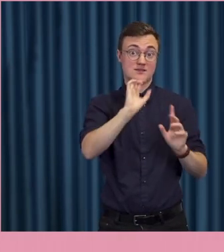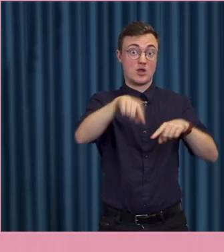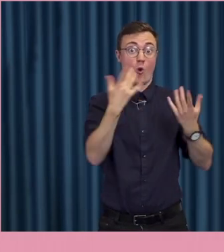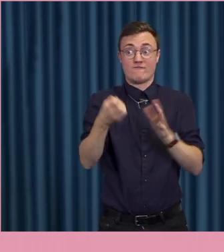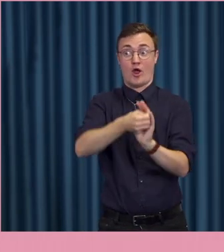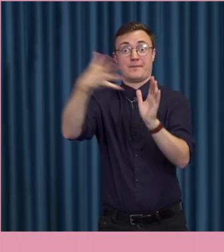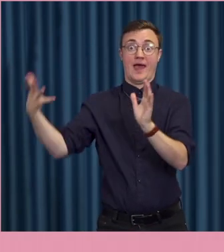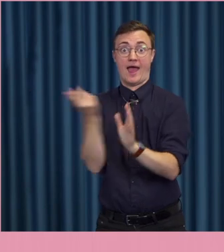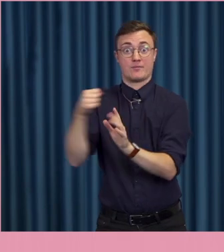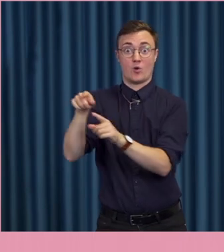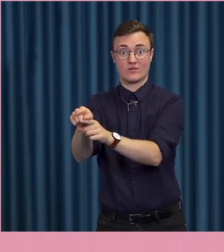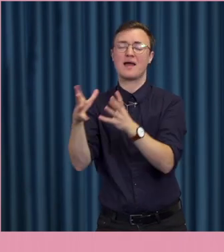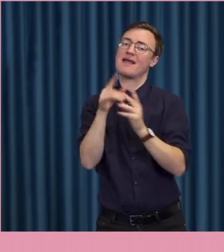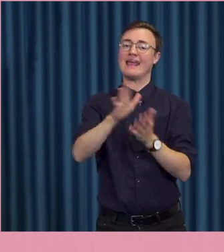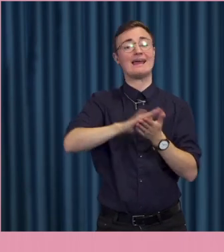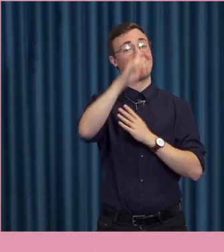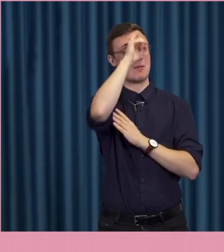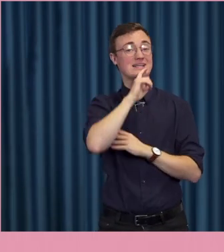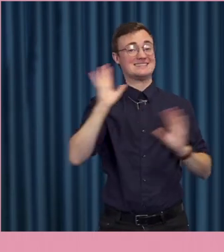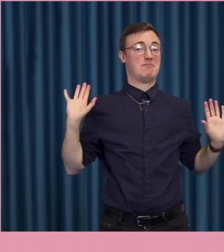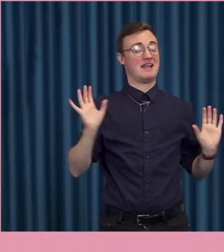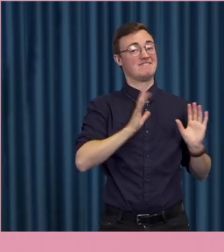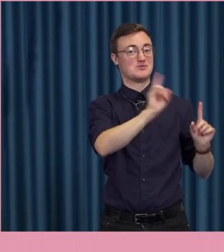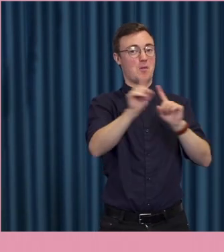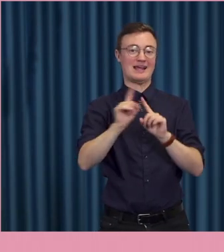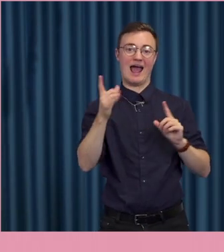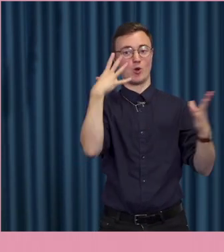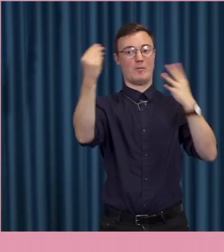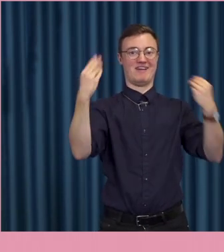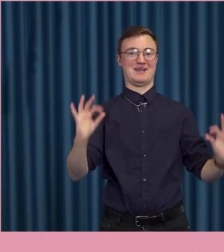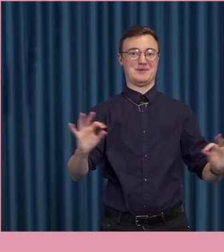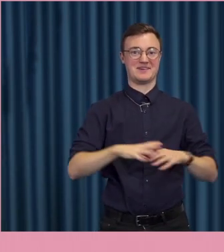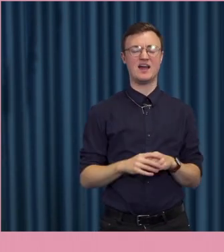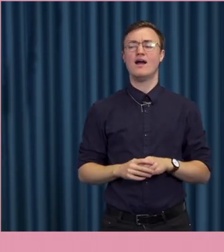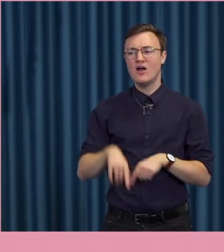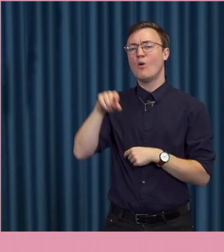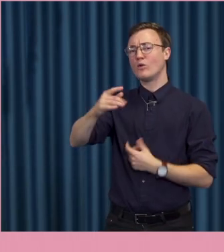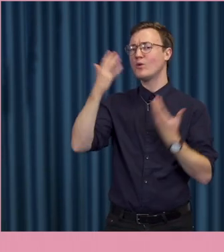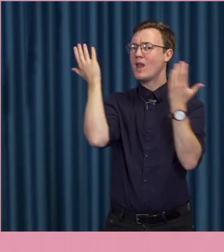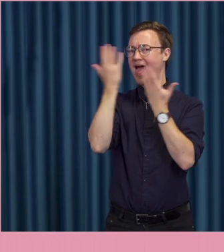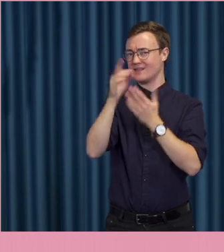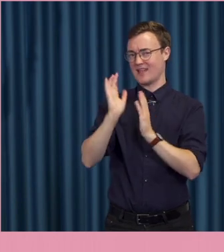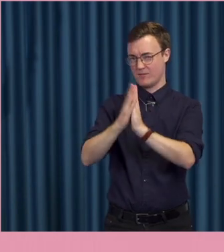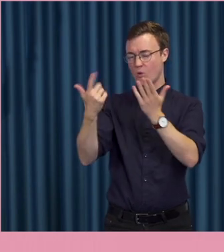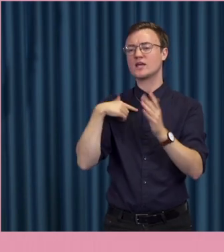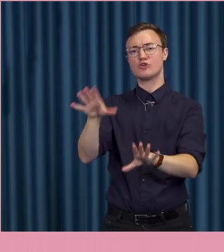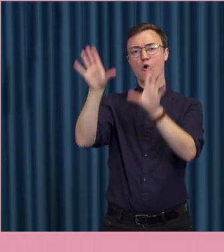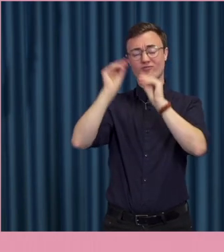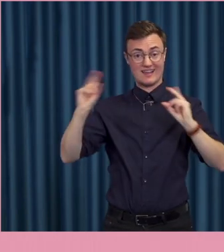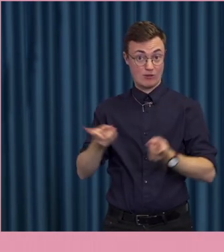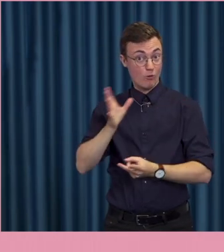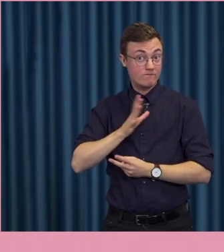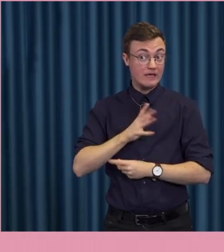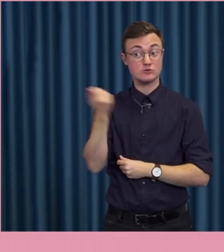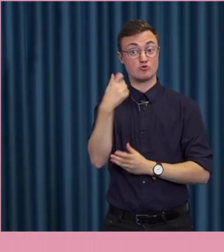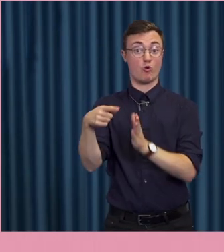en principiell fråga som man kan olika... Det en uppfattningsfråga. Och det du läste där, jag uppfattar det, att det finns ändå någon slags... Som du säger,